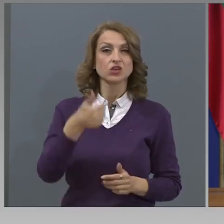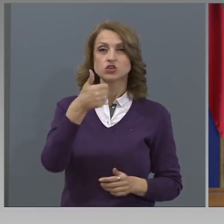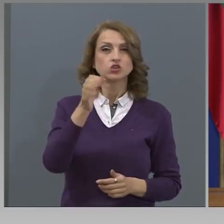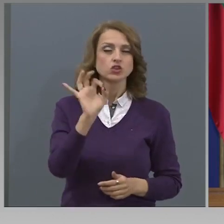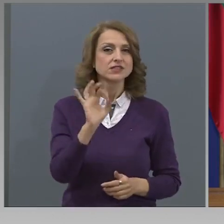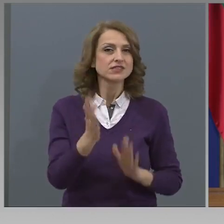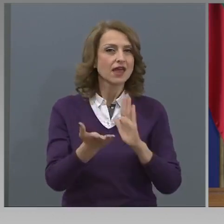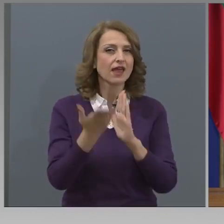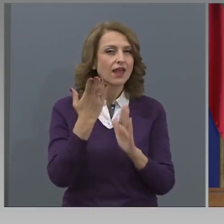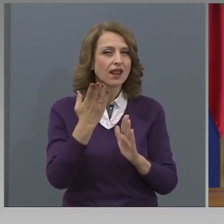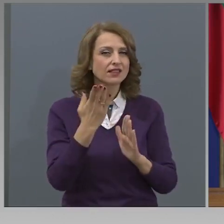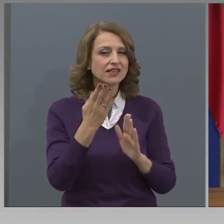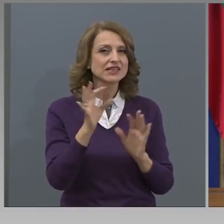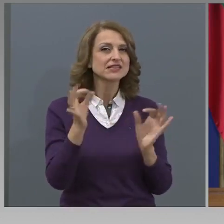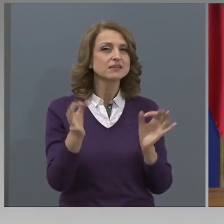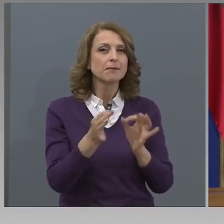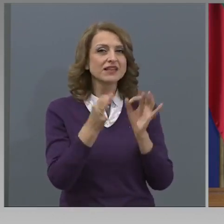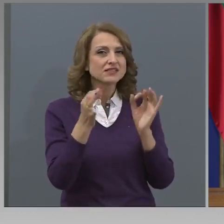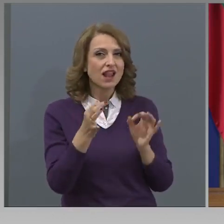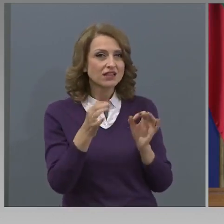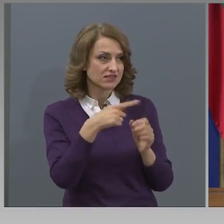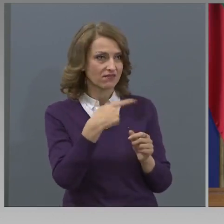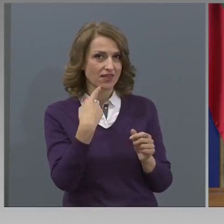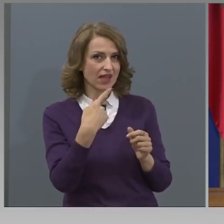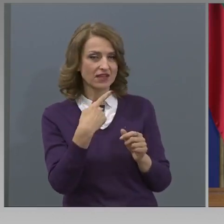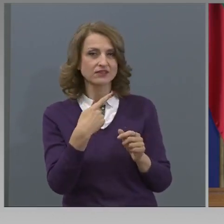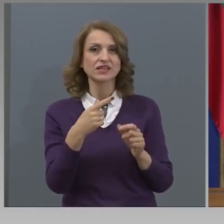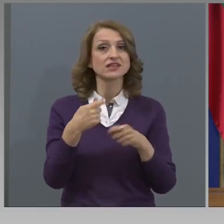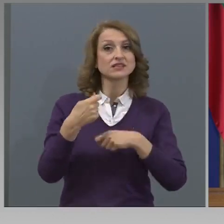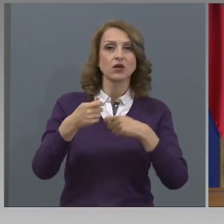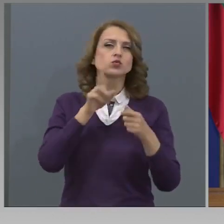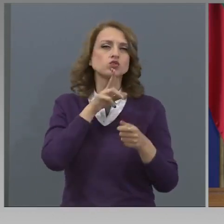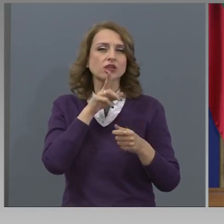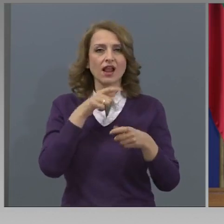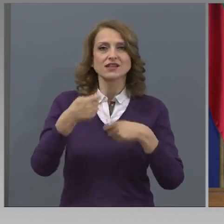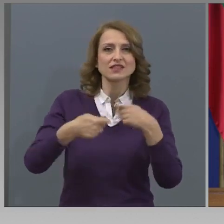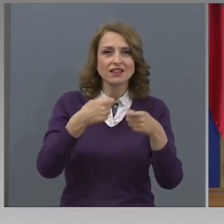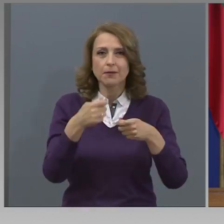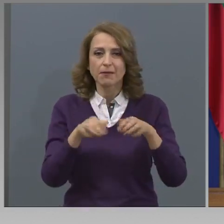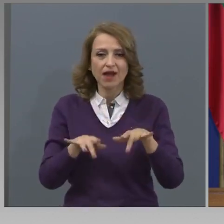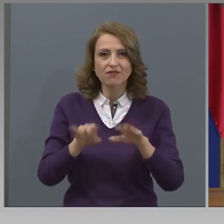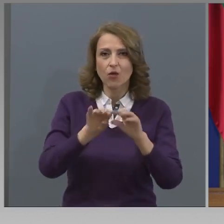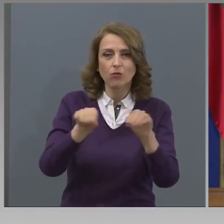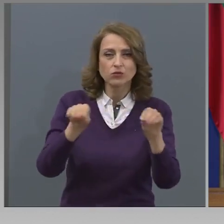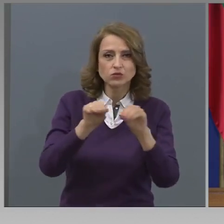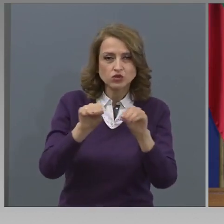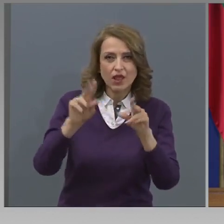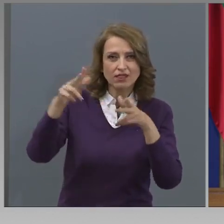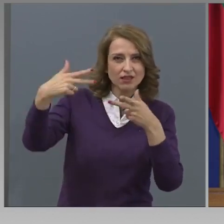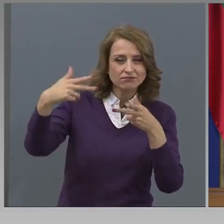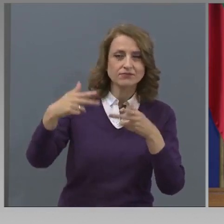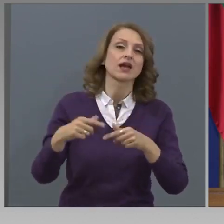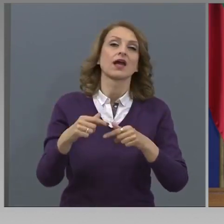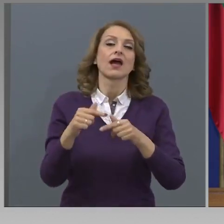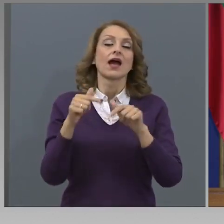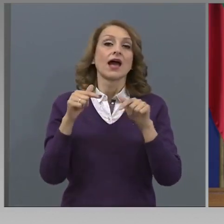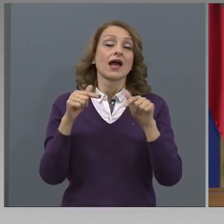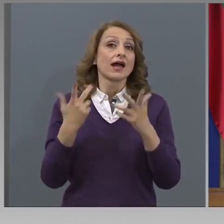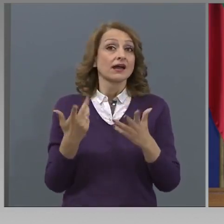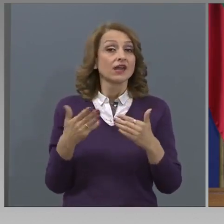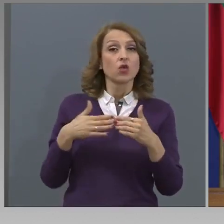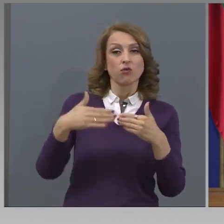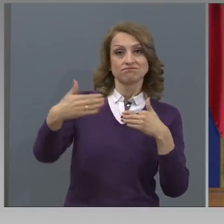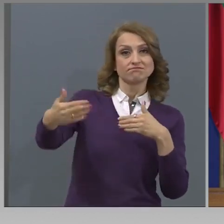специалисти казвате, че се занимават с обучението на учениците. Дистанционното обечение показва, че има голям